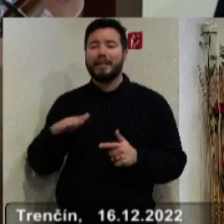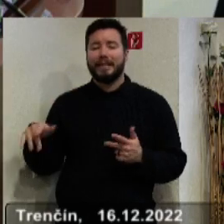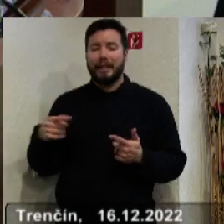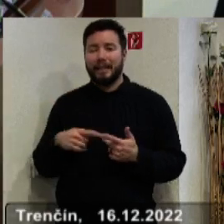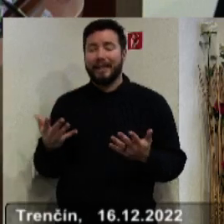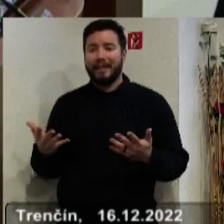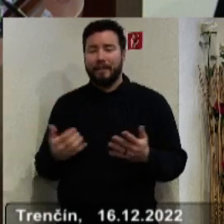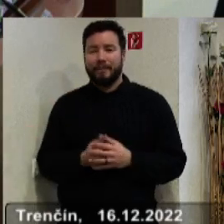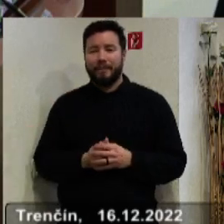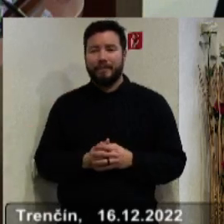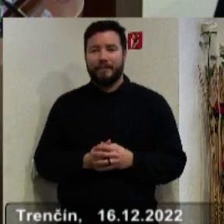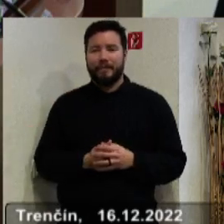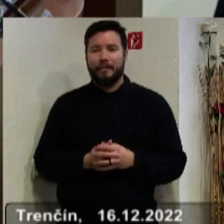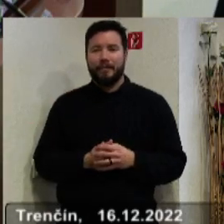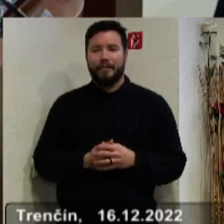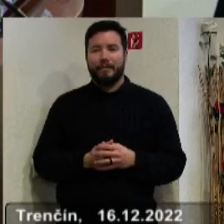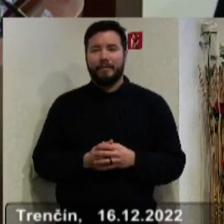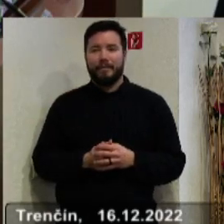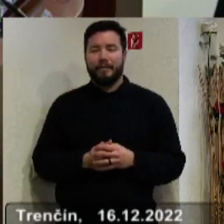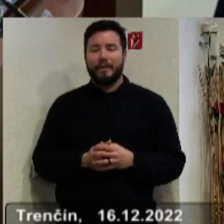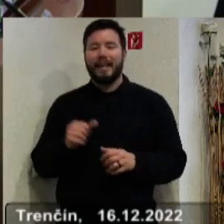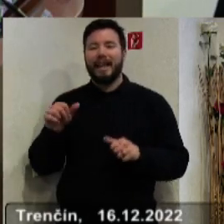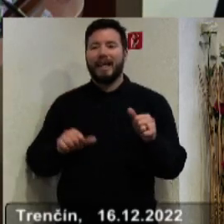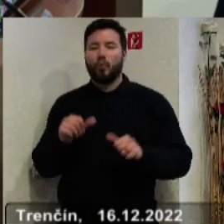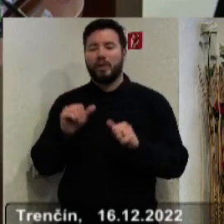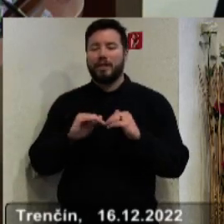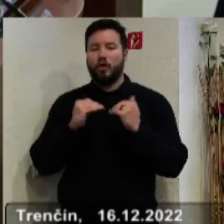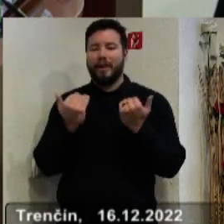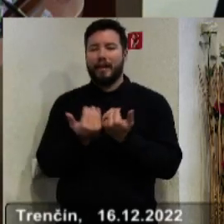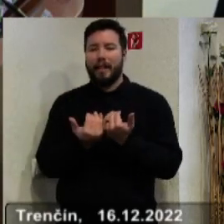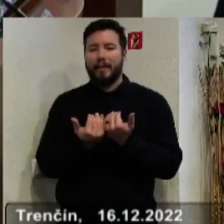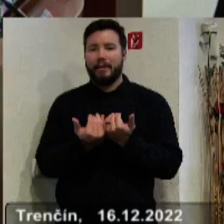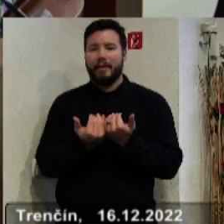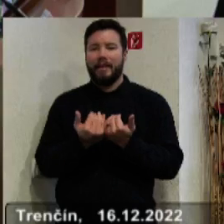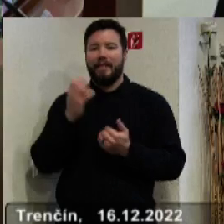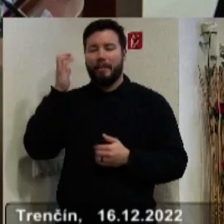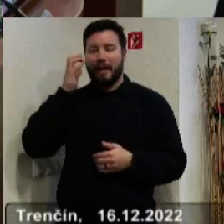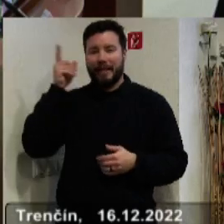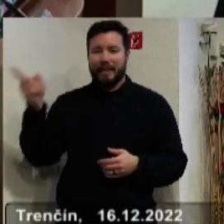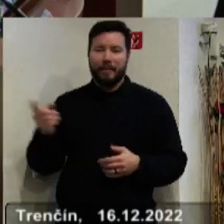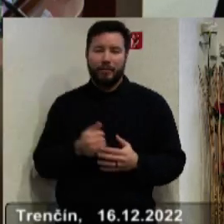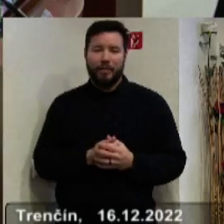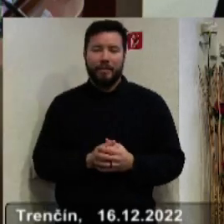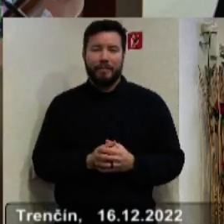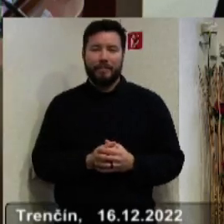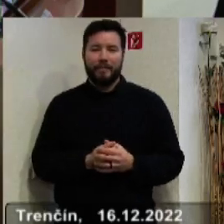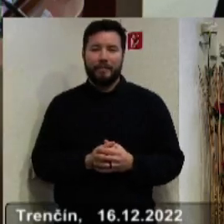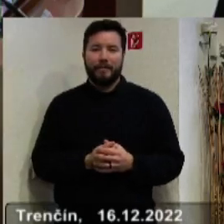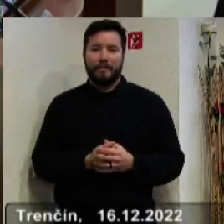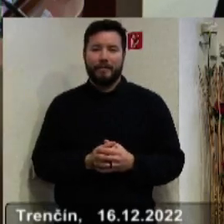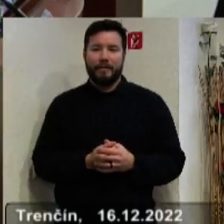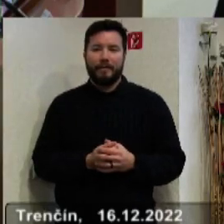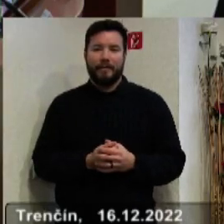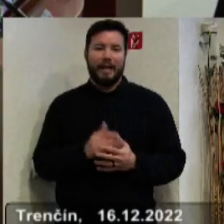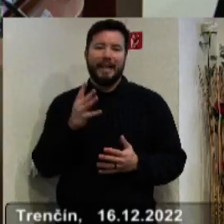na chirurgickom oddelení v Partizánskom, ktoré